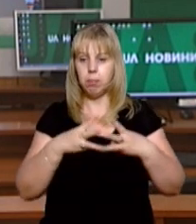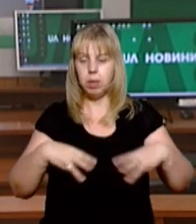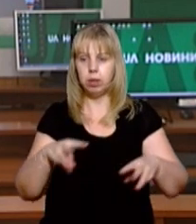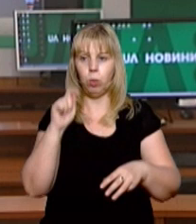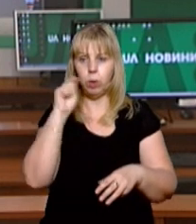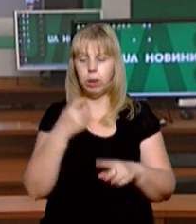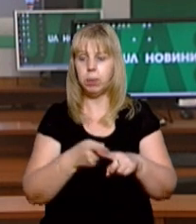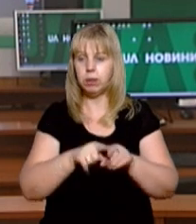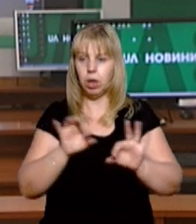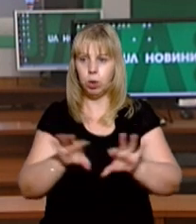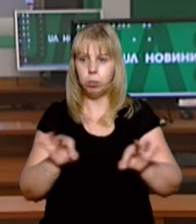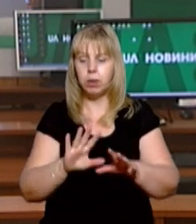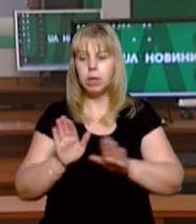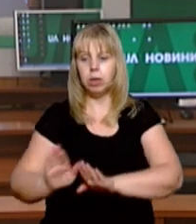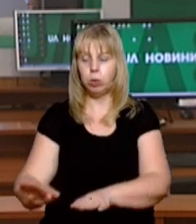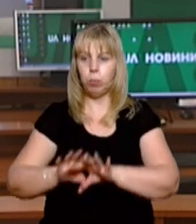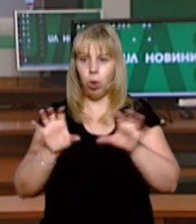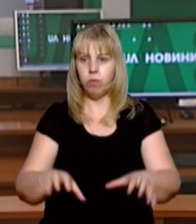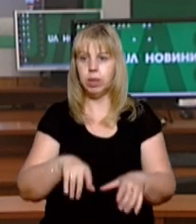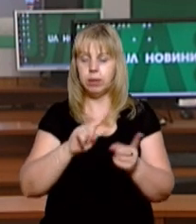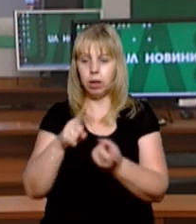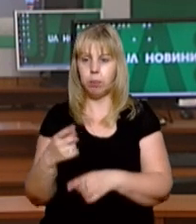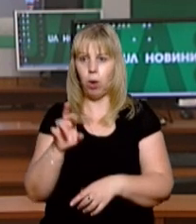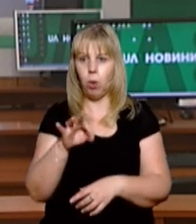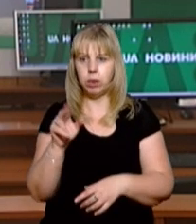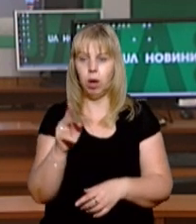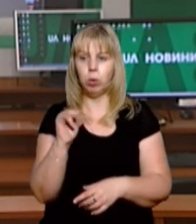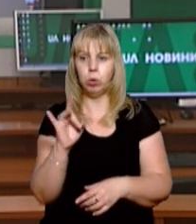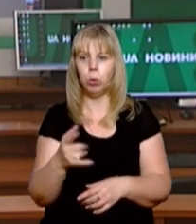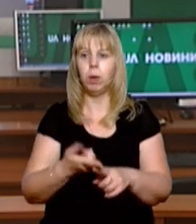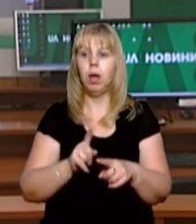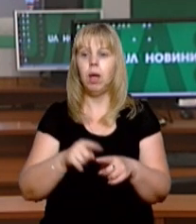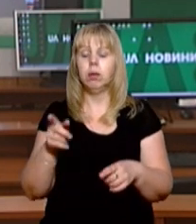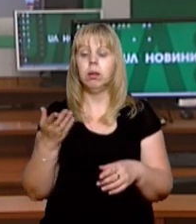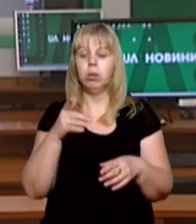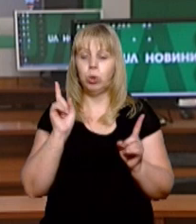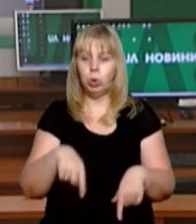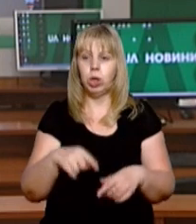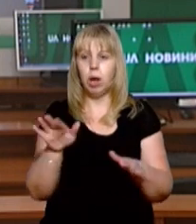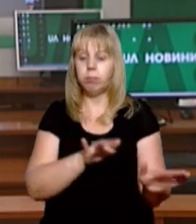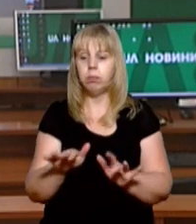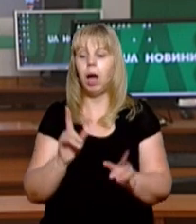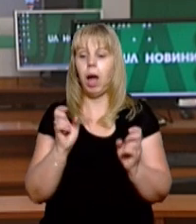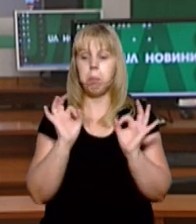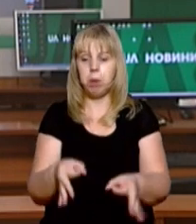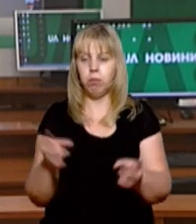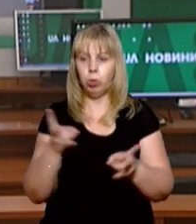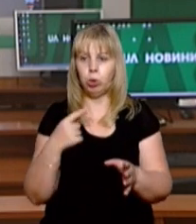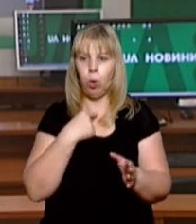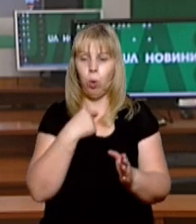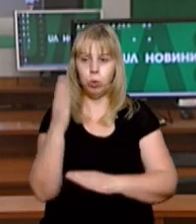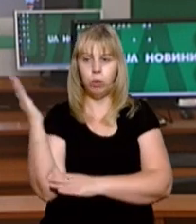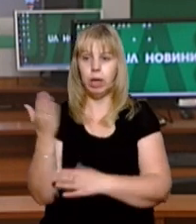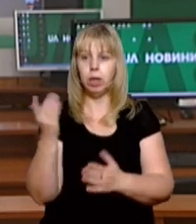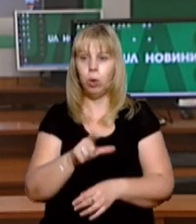України. Про це розповів заступник голови Закарпатської ОДА Олег Коцюба. Уряд визначив також процедуру голосування для тих